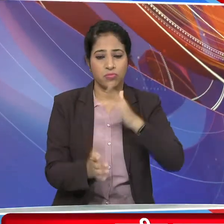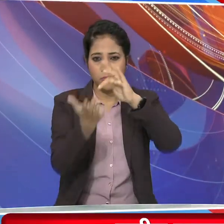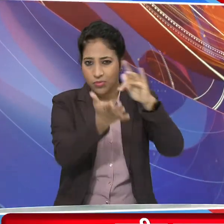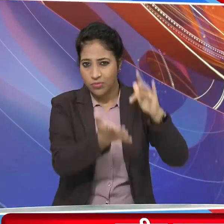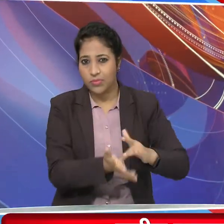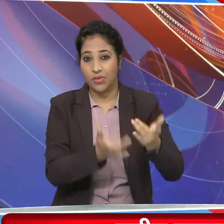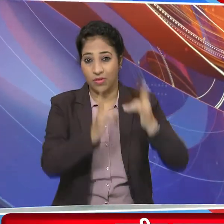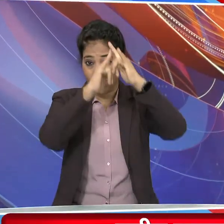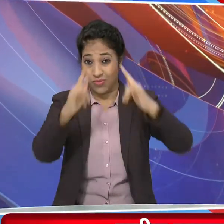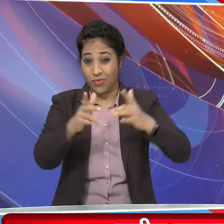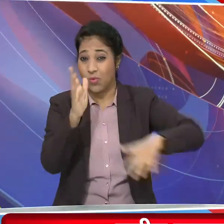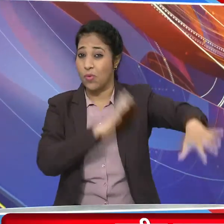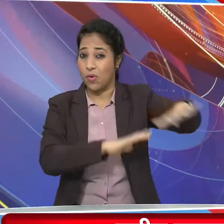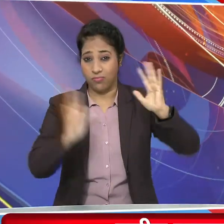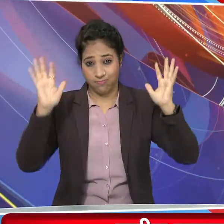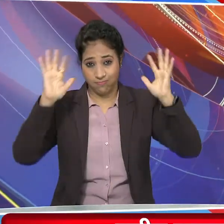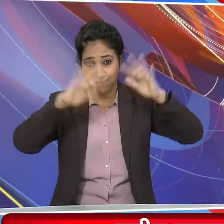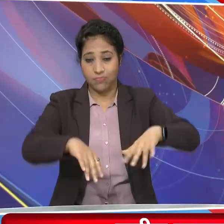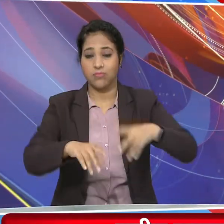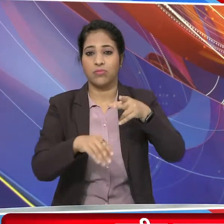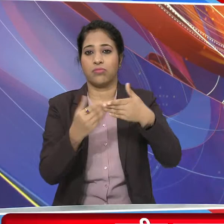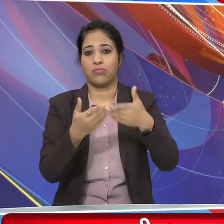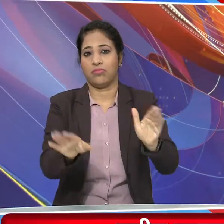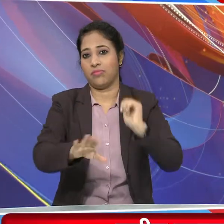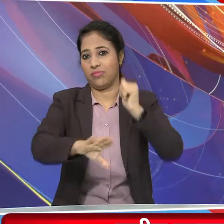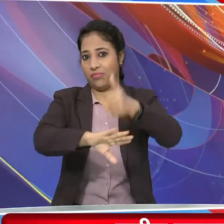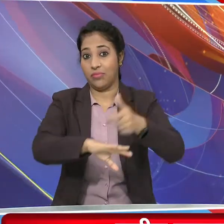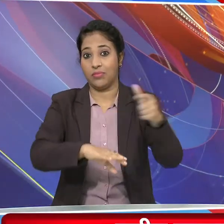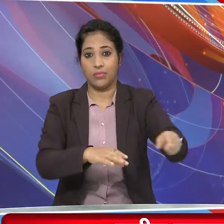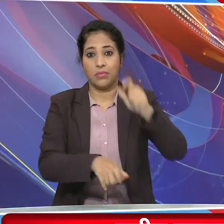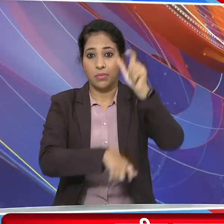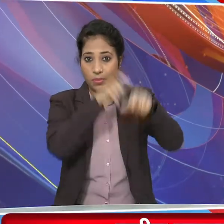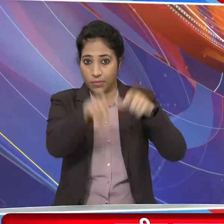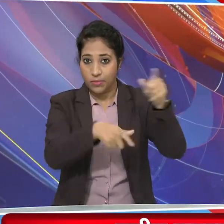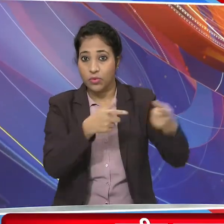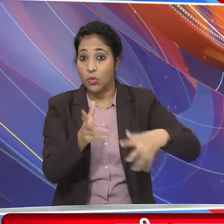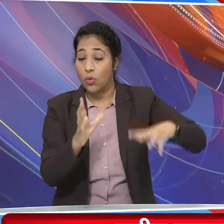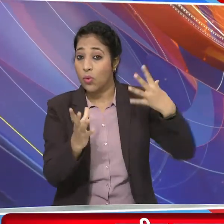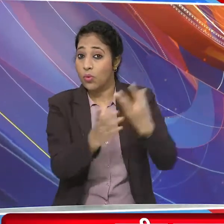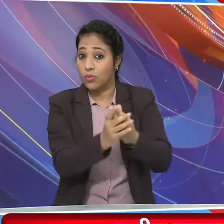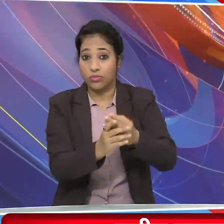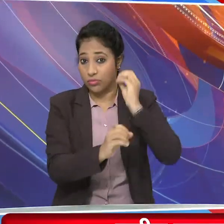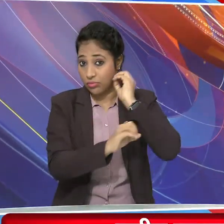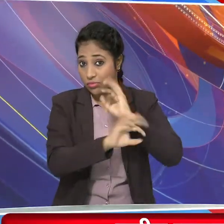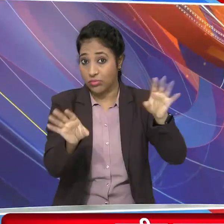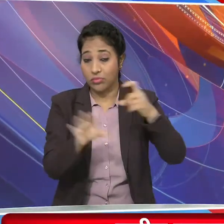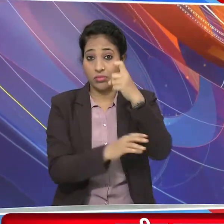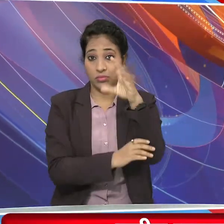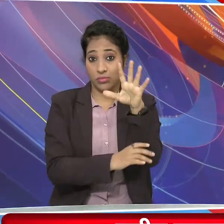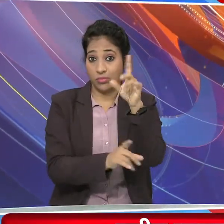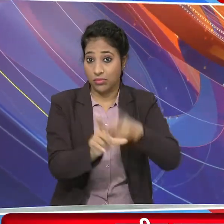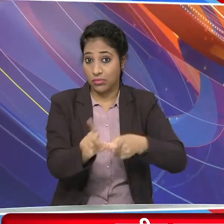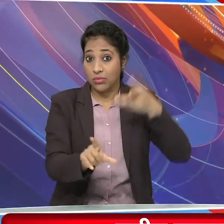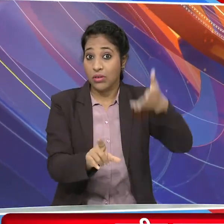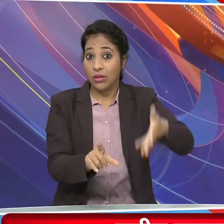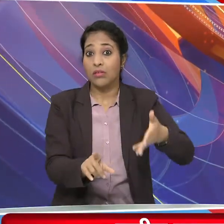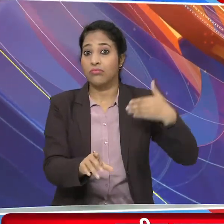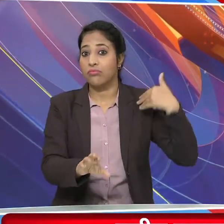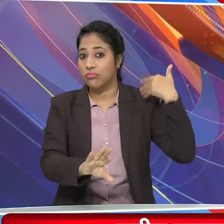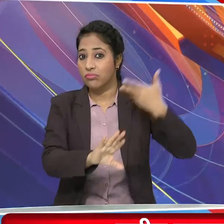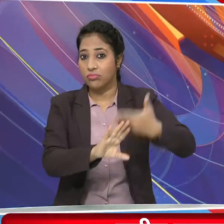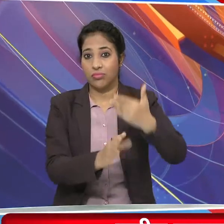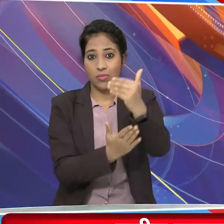सम्मेलन का उध्गाटन करेंगे मानामधिकारों के सार्वभौम घोशना की 75 वी बर्शकार्ट के उपलक्ष में